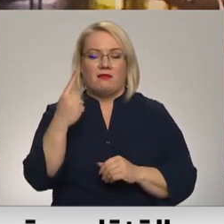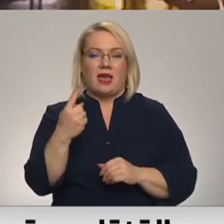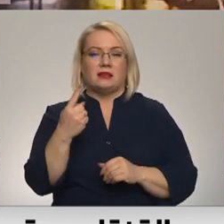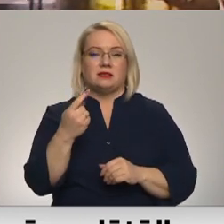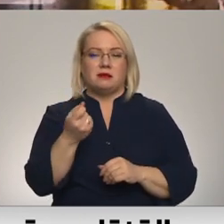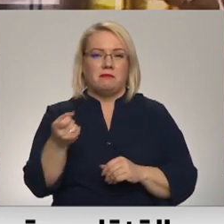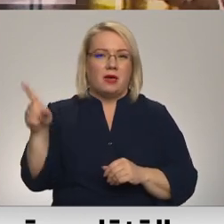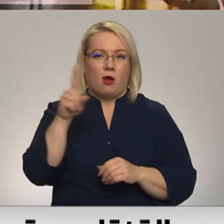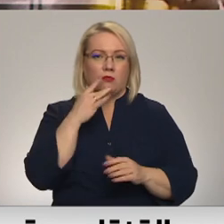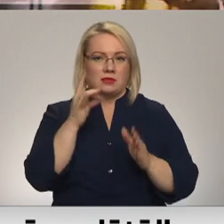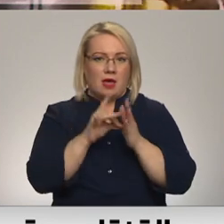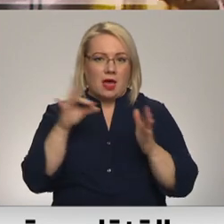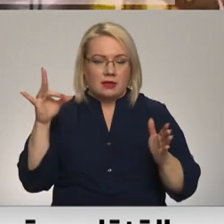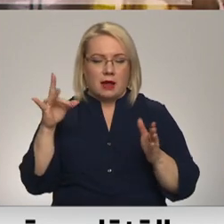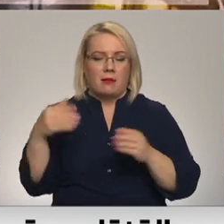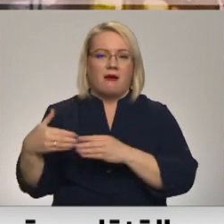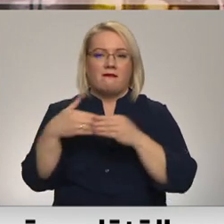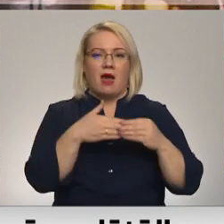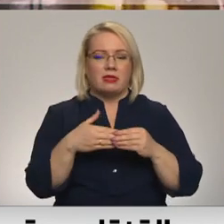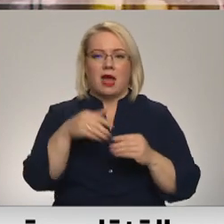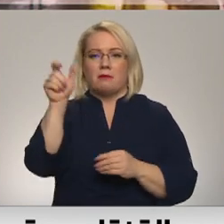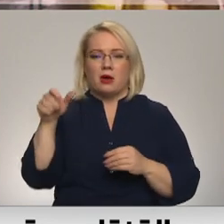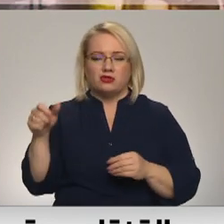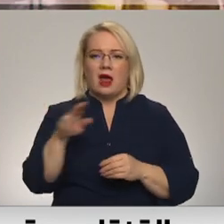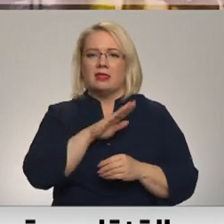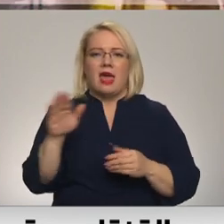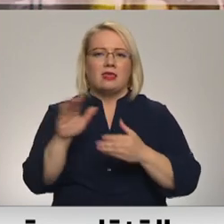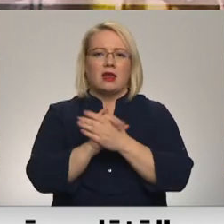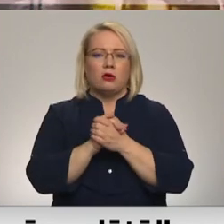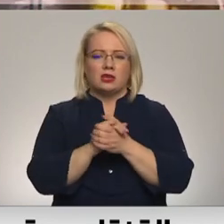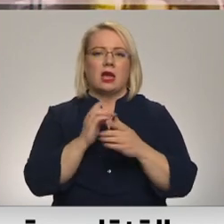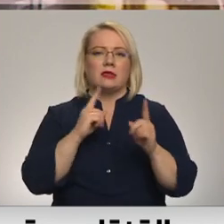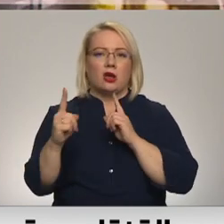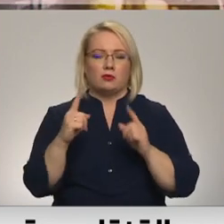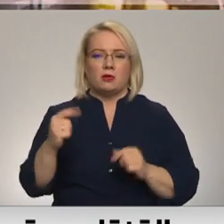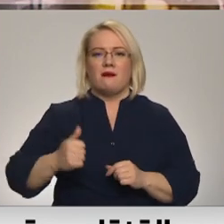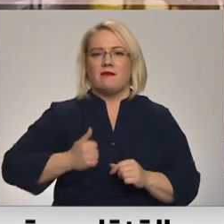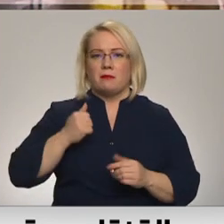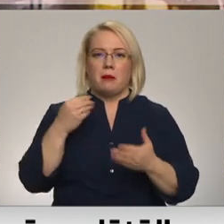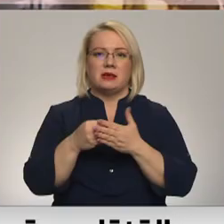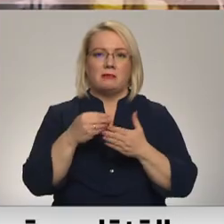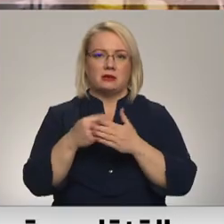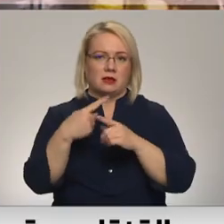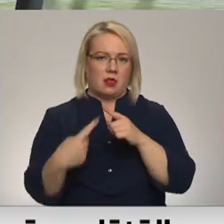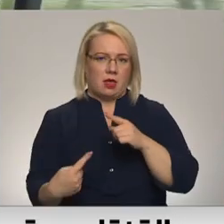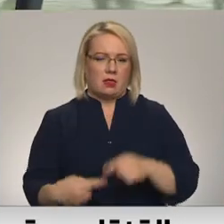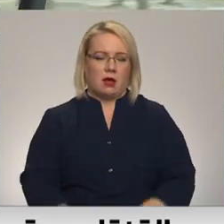elektrības cenu kāpums, pārvadāt pasažierus ar vidē nedraudzīgāku transportu uzņēmiem izmaksās lētāk.